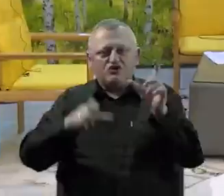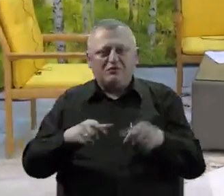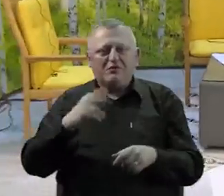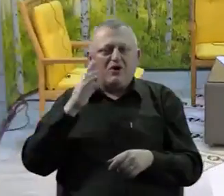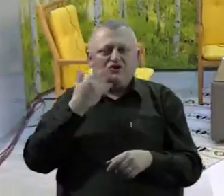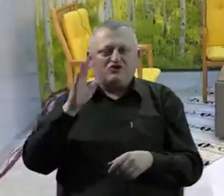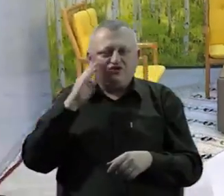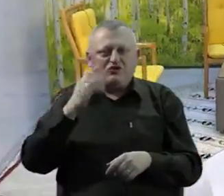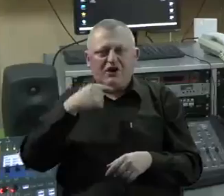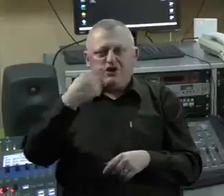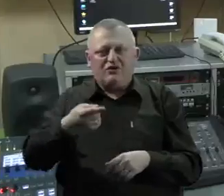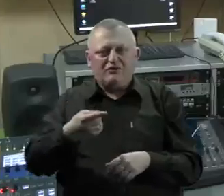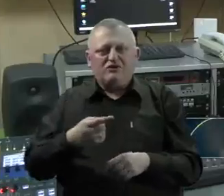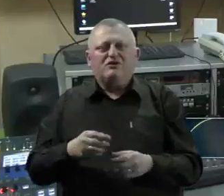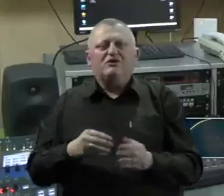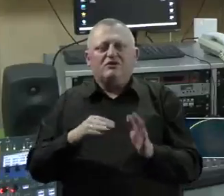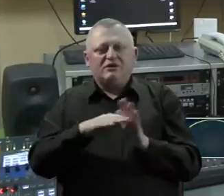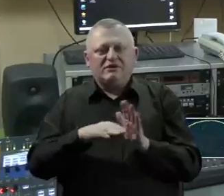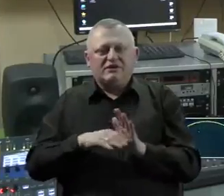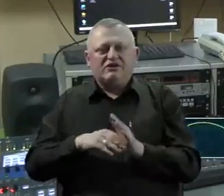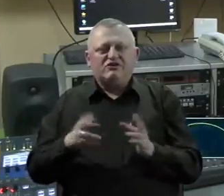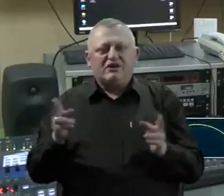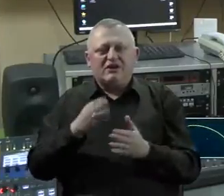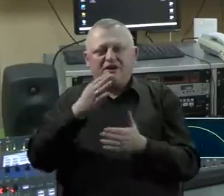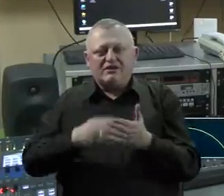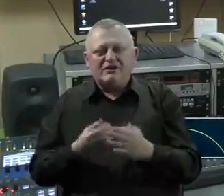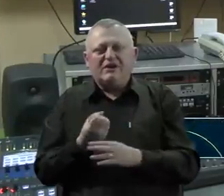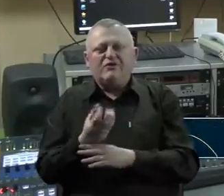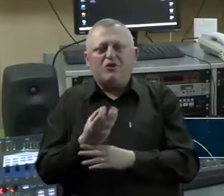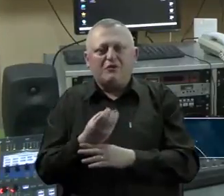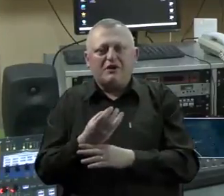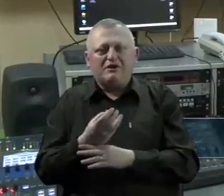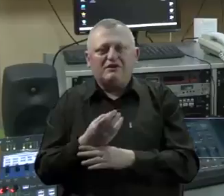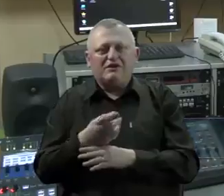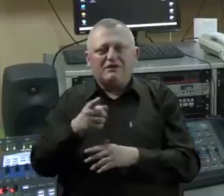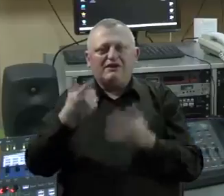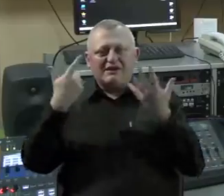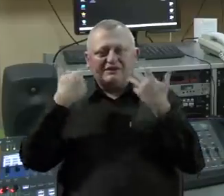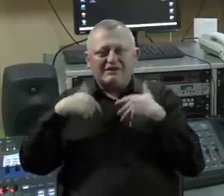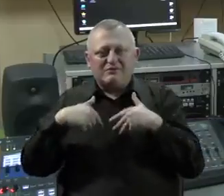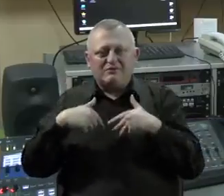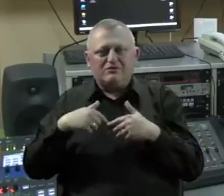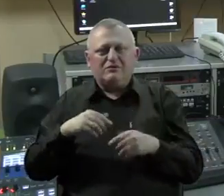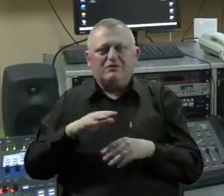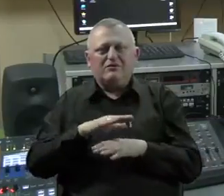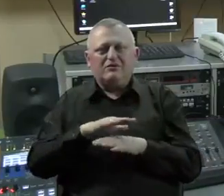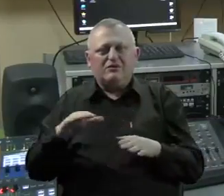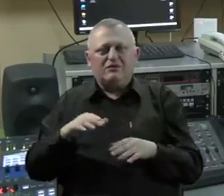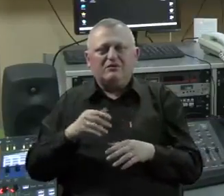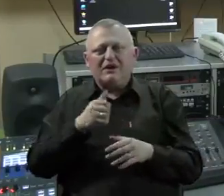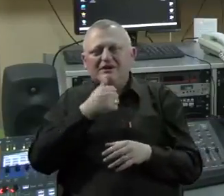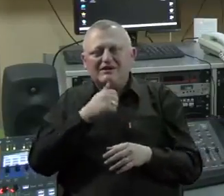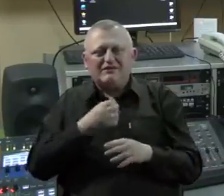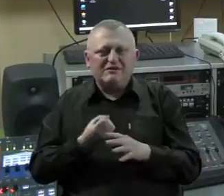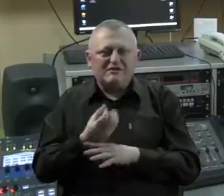oštećenog sluha i govora. Sadržavač je kratak presika informacija iz te sedmice, potom neke servisne